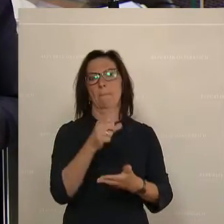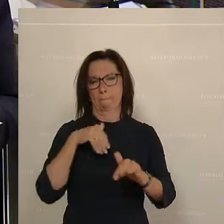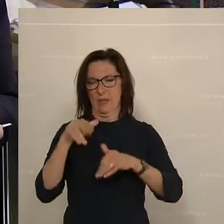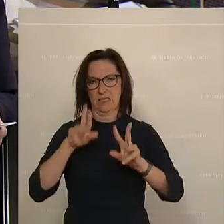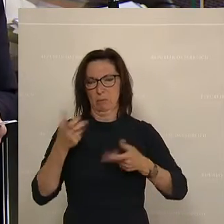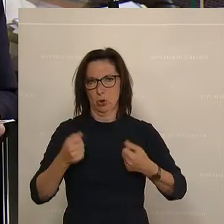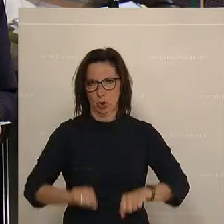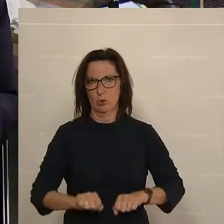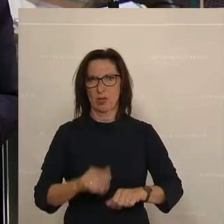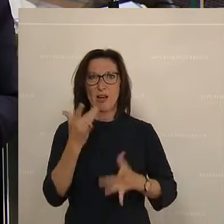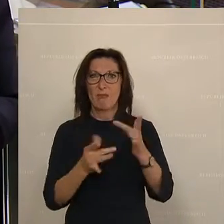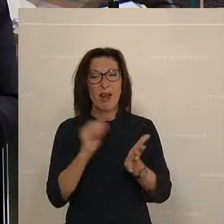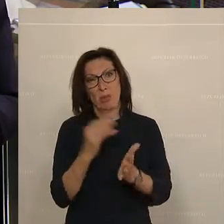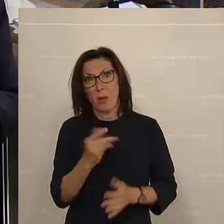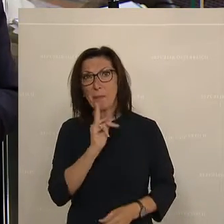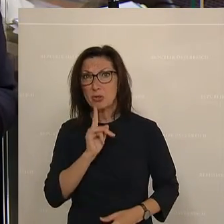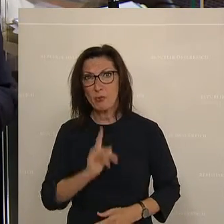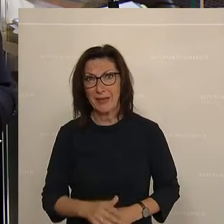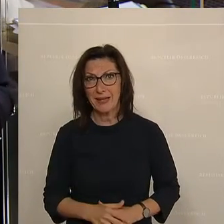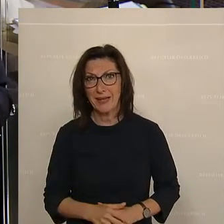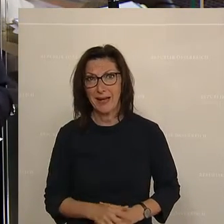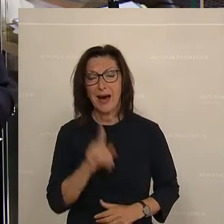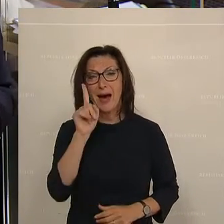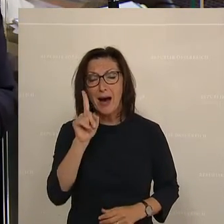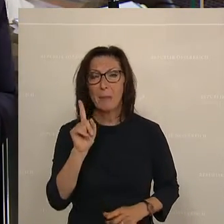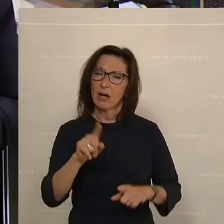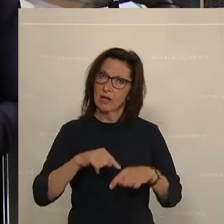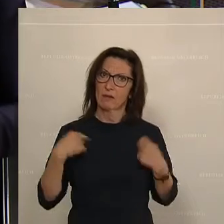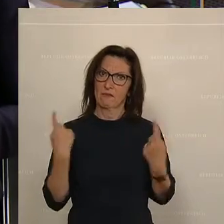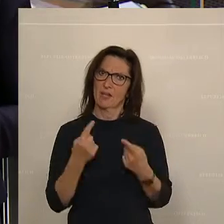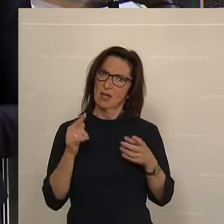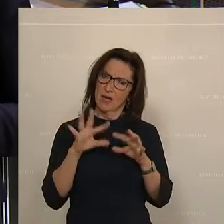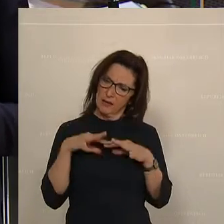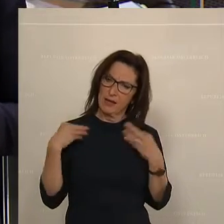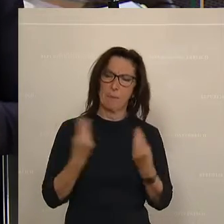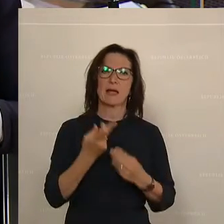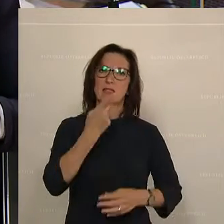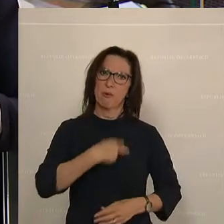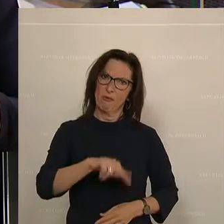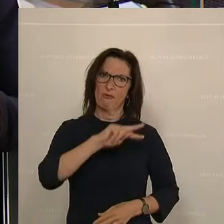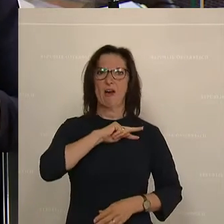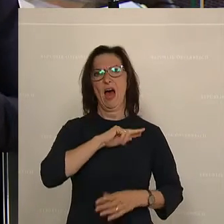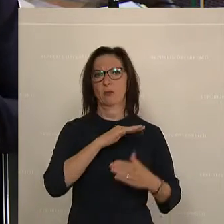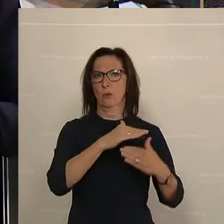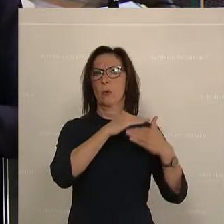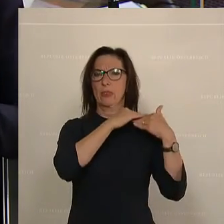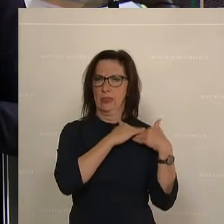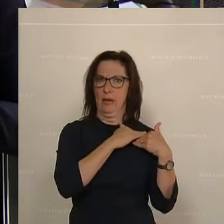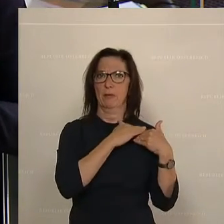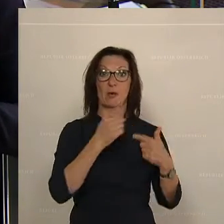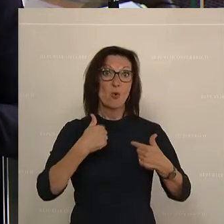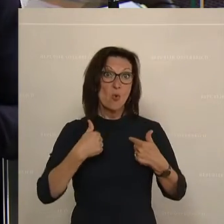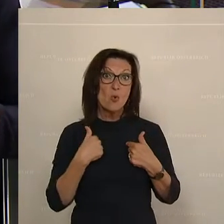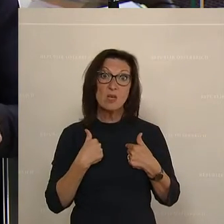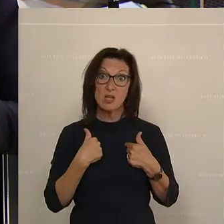wird das vielleicht noch immer zu wenig sein, aber wir tragen hier gemeinsame Verantwortung. Und auch ich habe eine